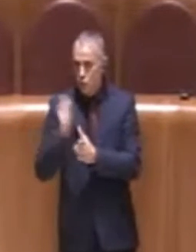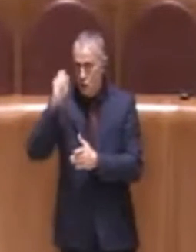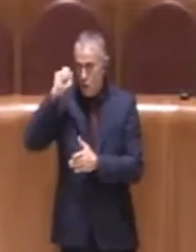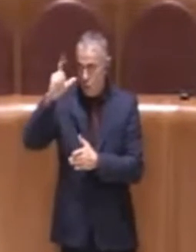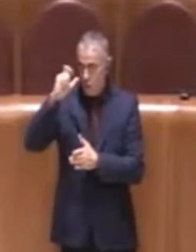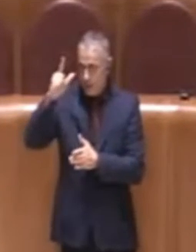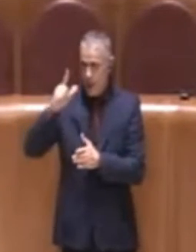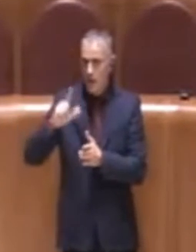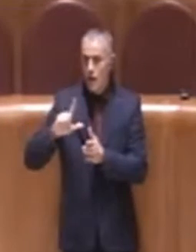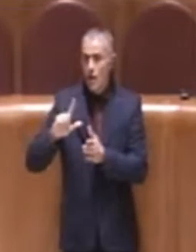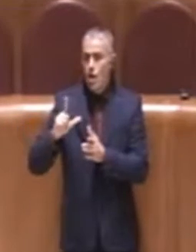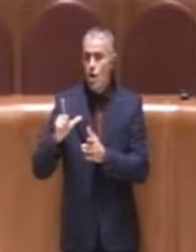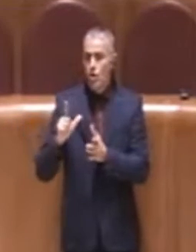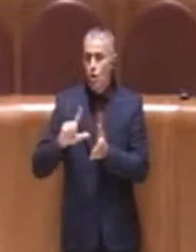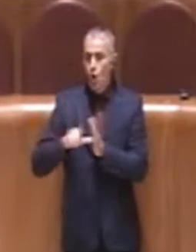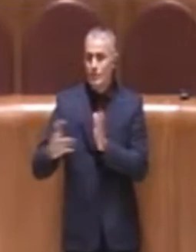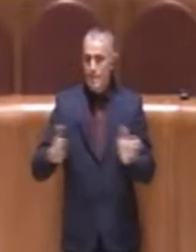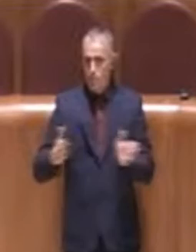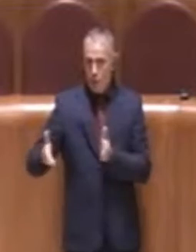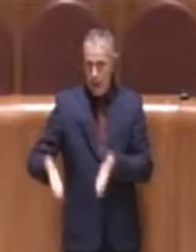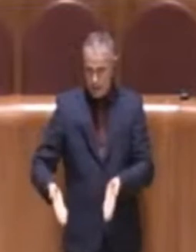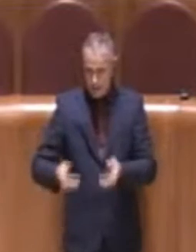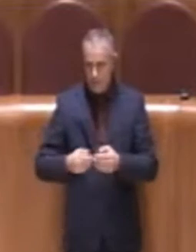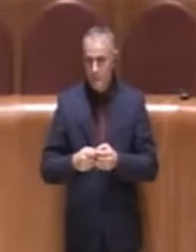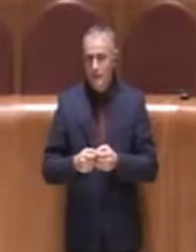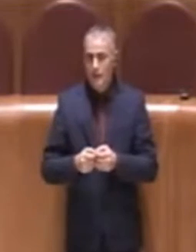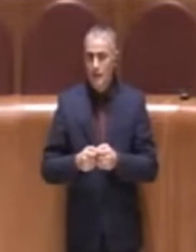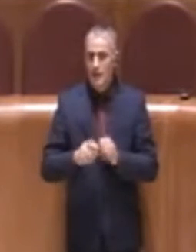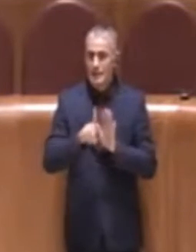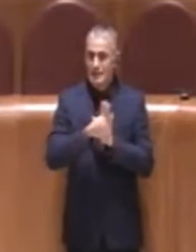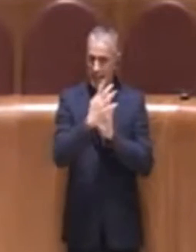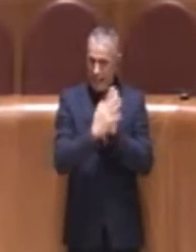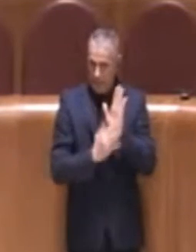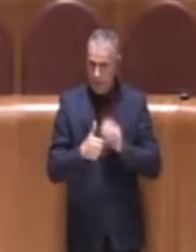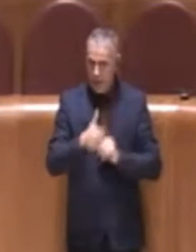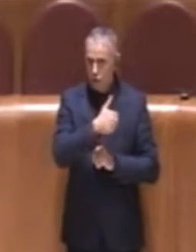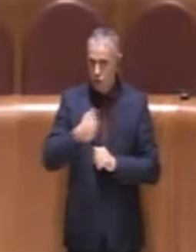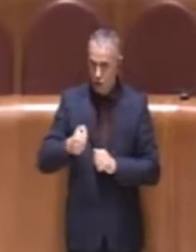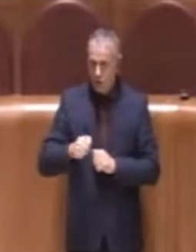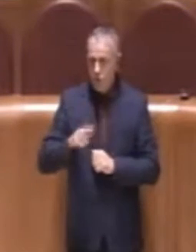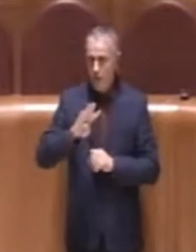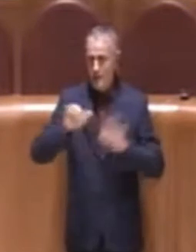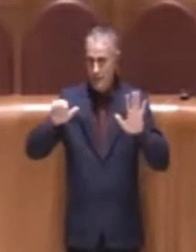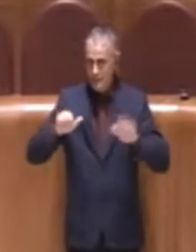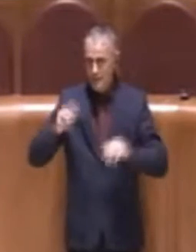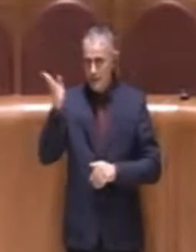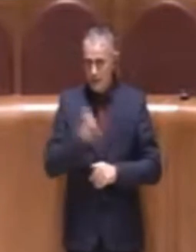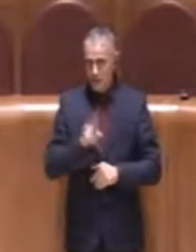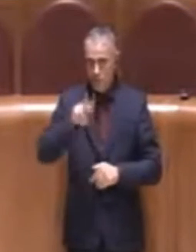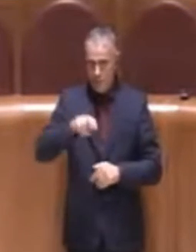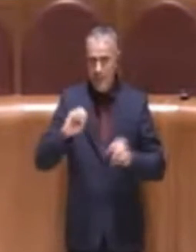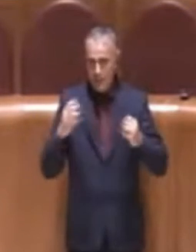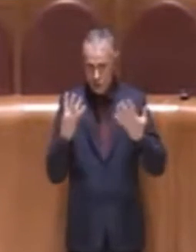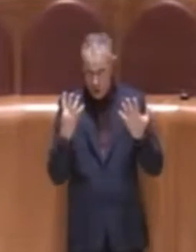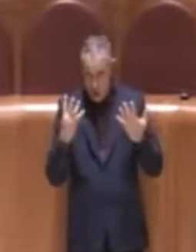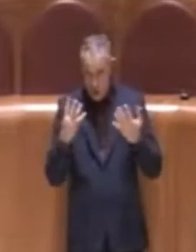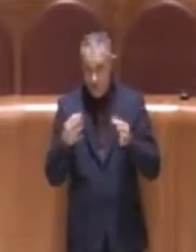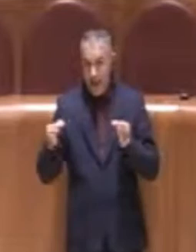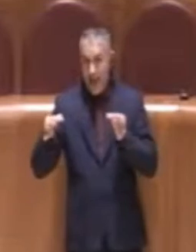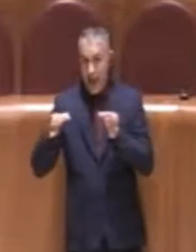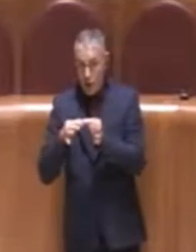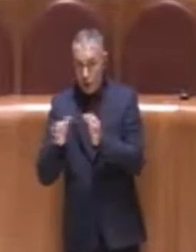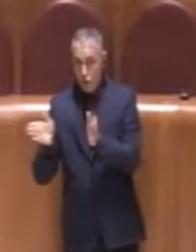contemporanea, istituito con la delibera di giunta capitolina numero 146 del 2019, in raccordo con i